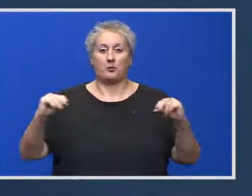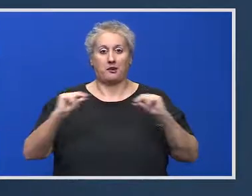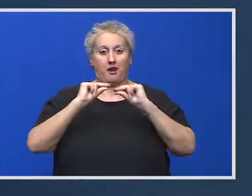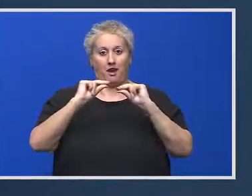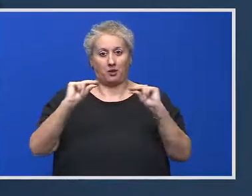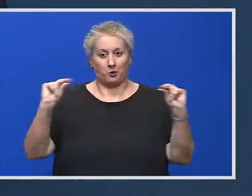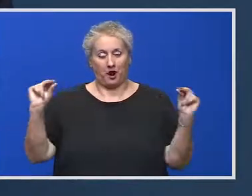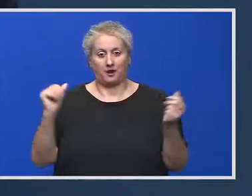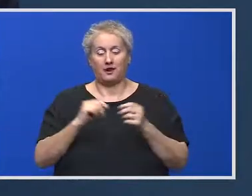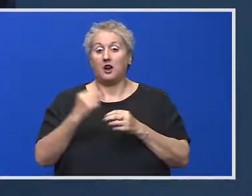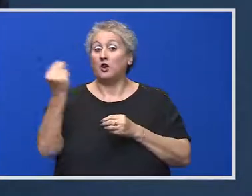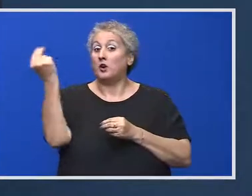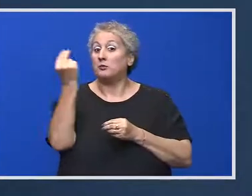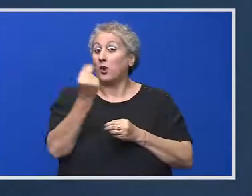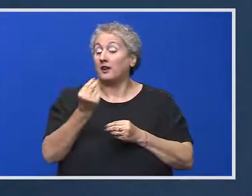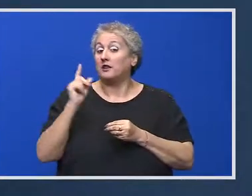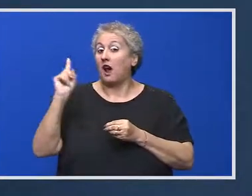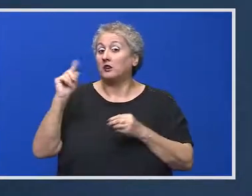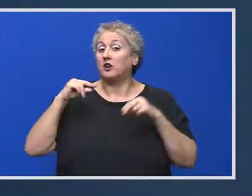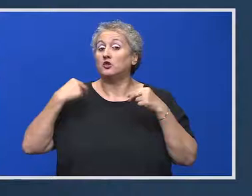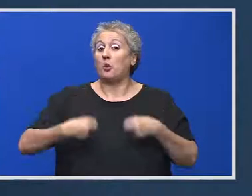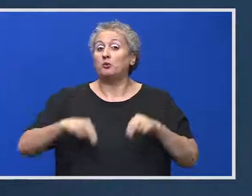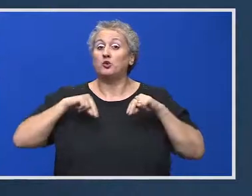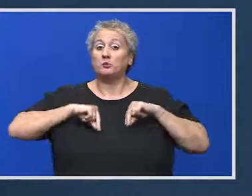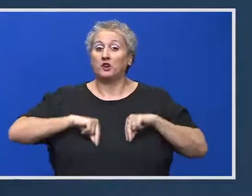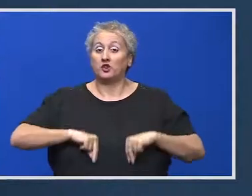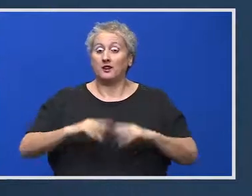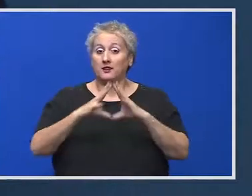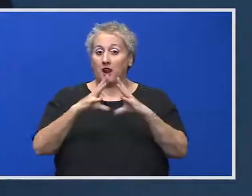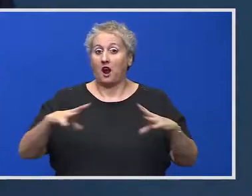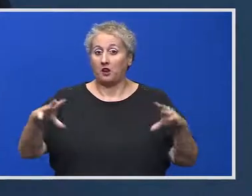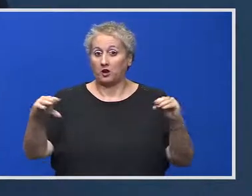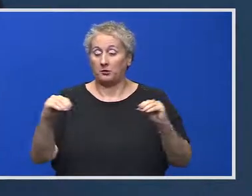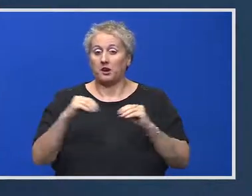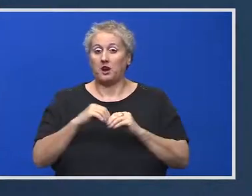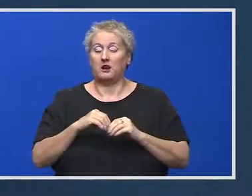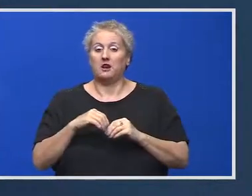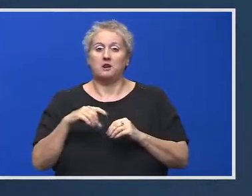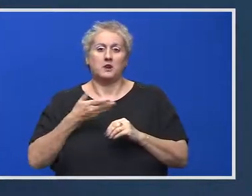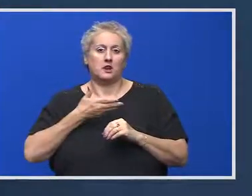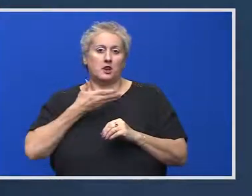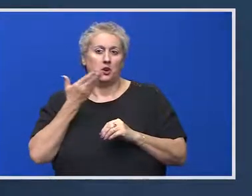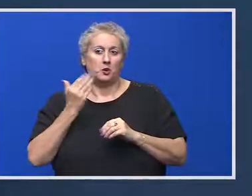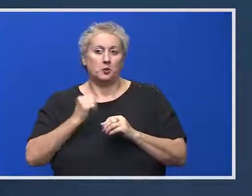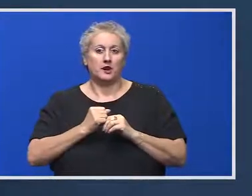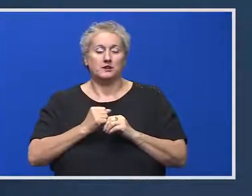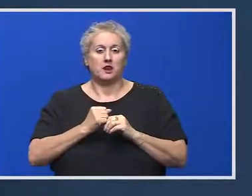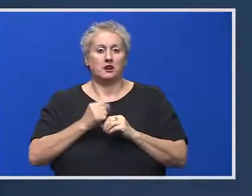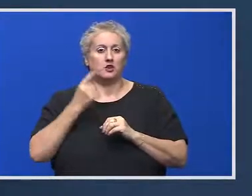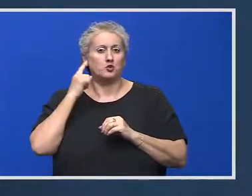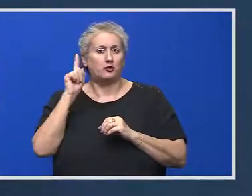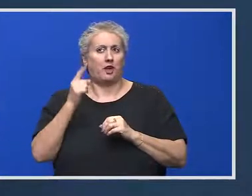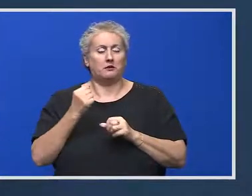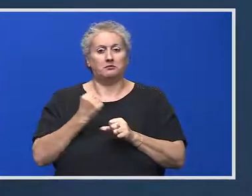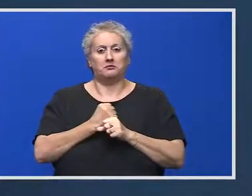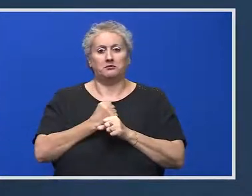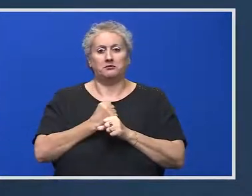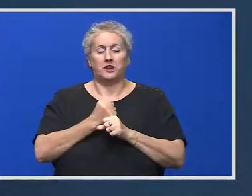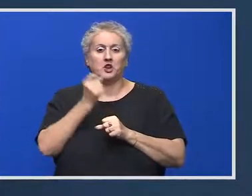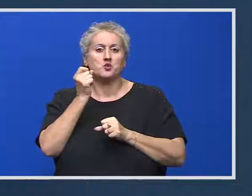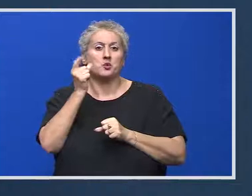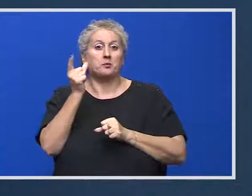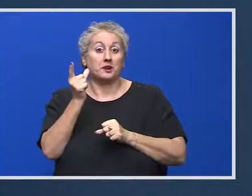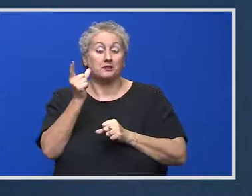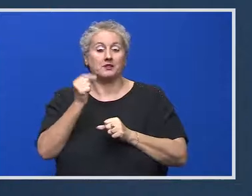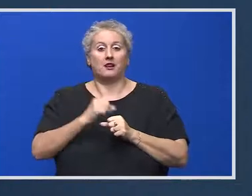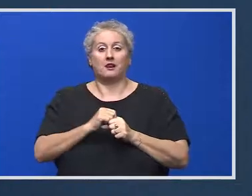proiect al președintului Claus Iohannis. Cred că nu este niciun fel de surpriză